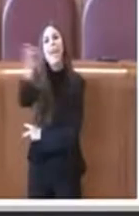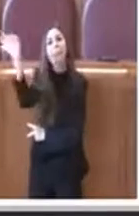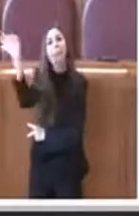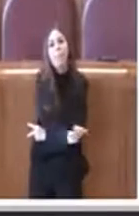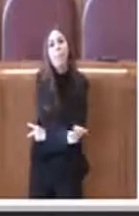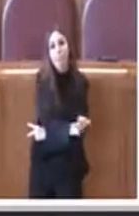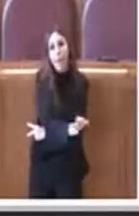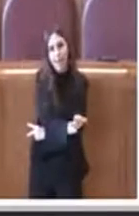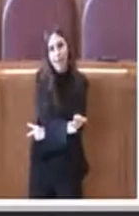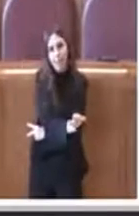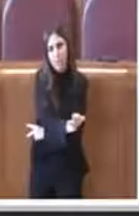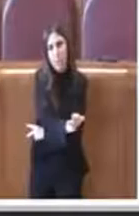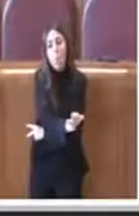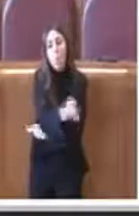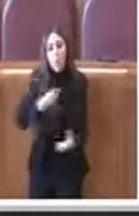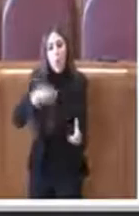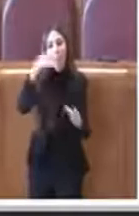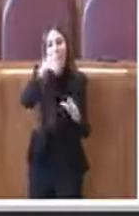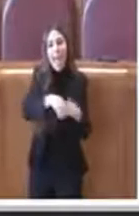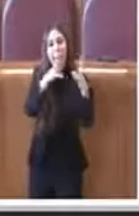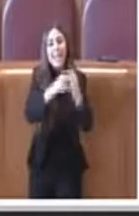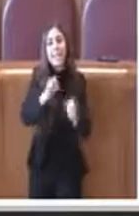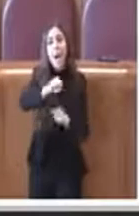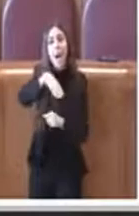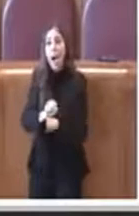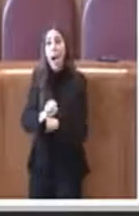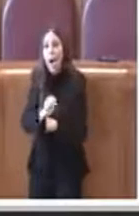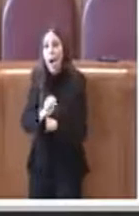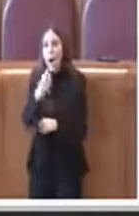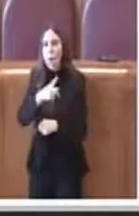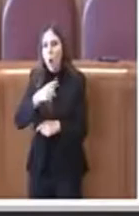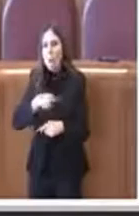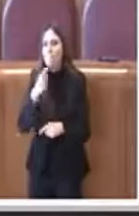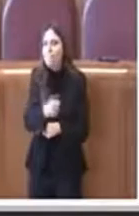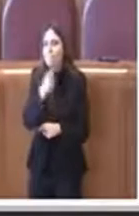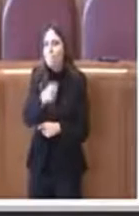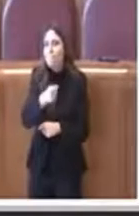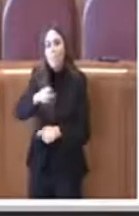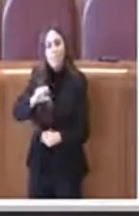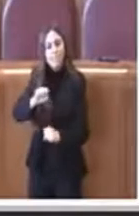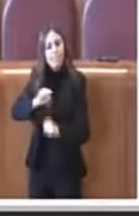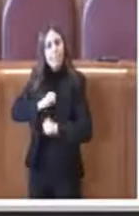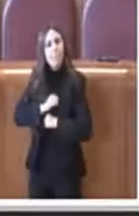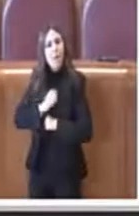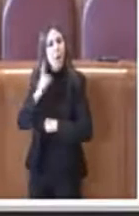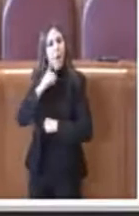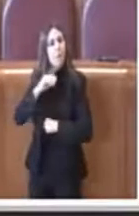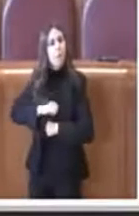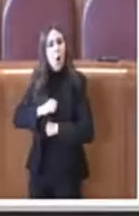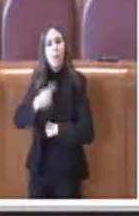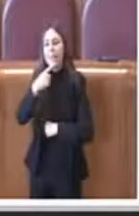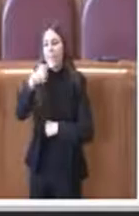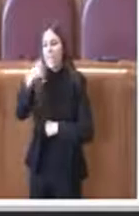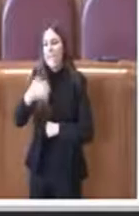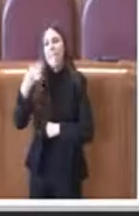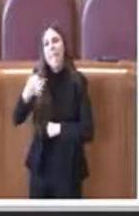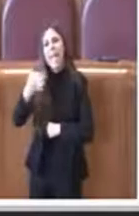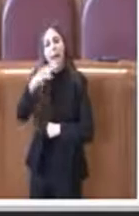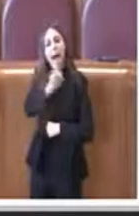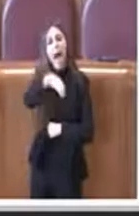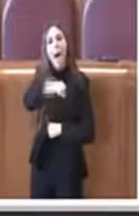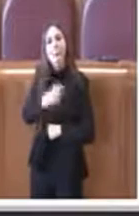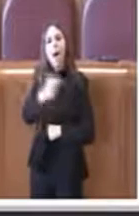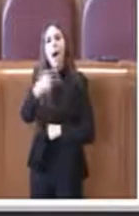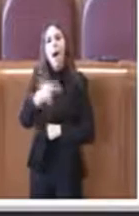all'interno di ama lo facciamo perché crediamo lo abbiamo sempre detto che ama deve essere una